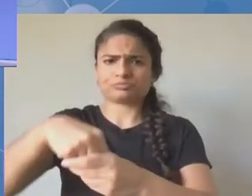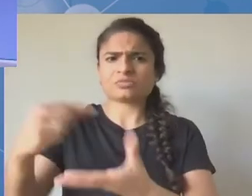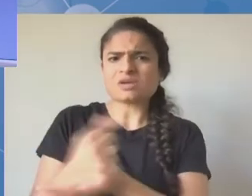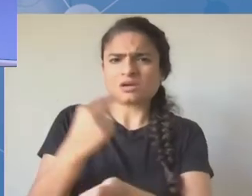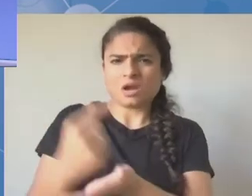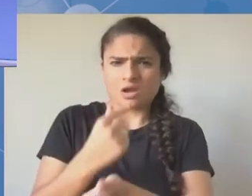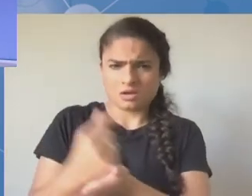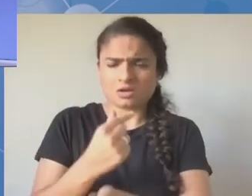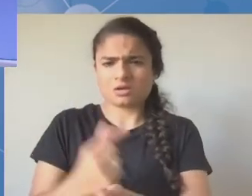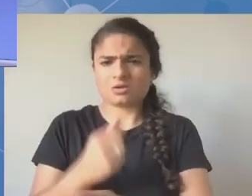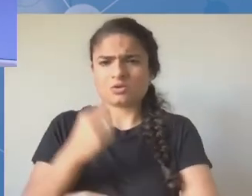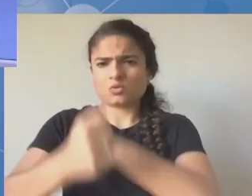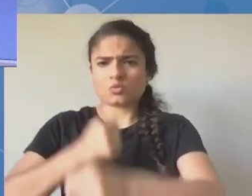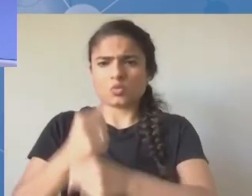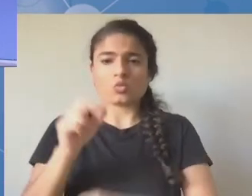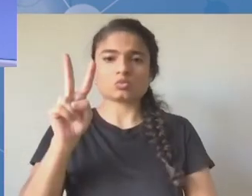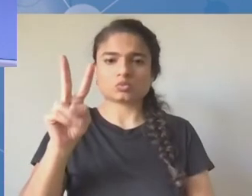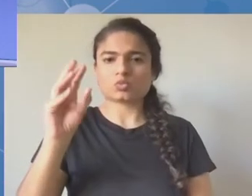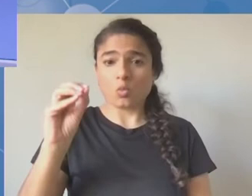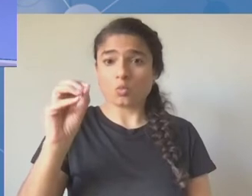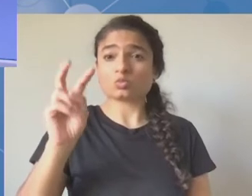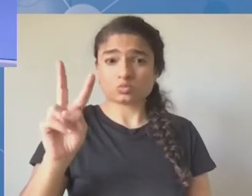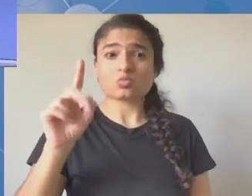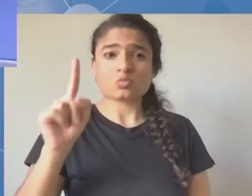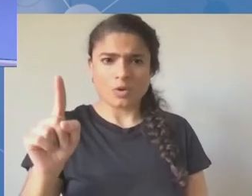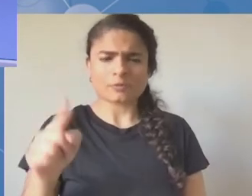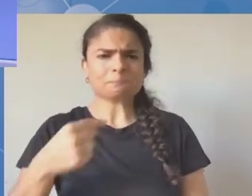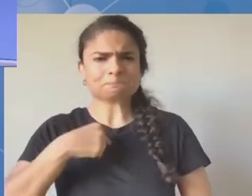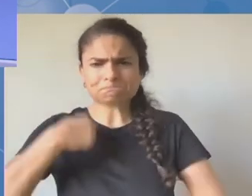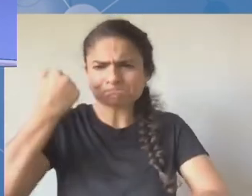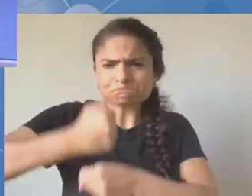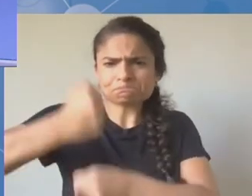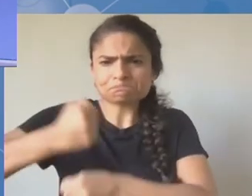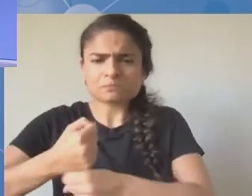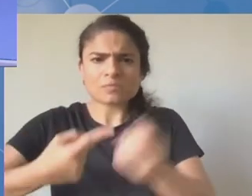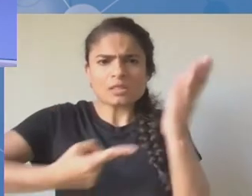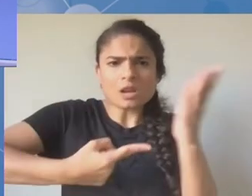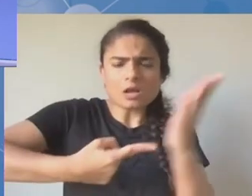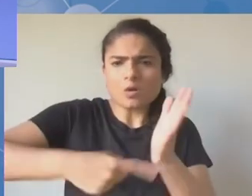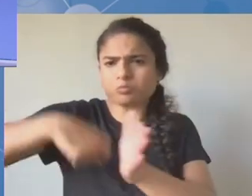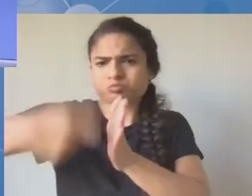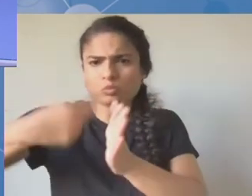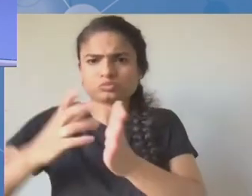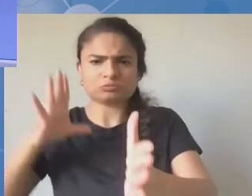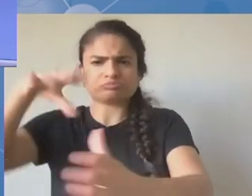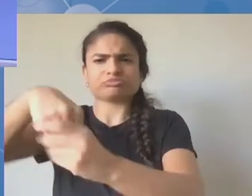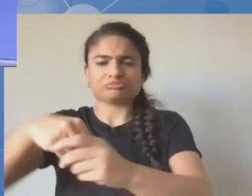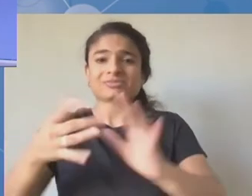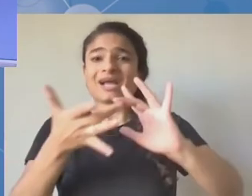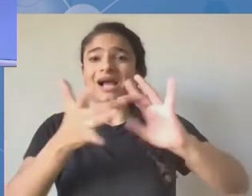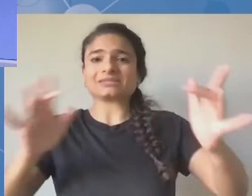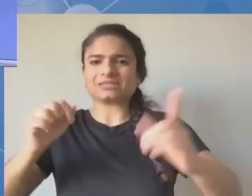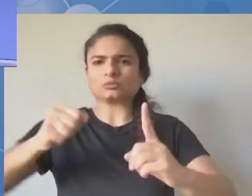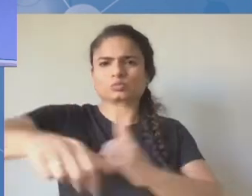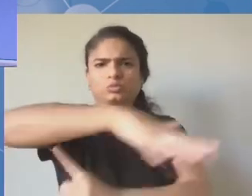szczególnie zainteresowało mnie podczas